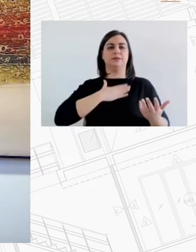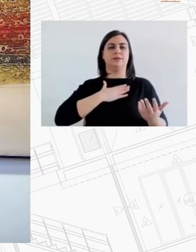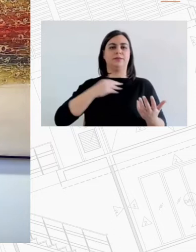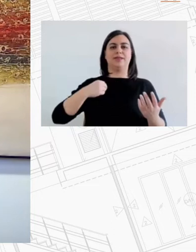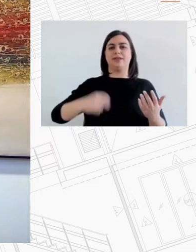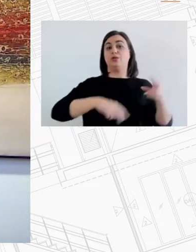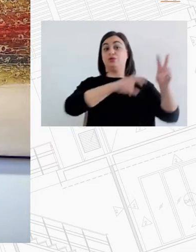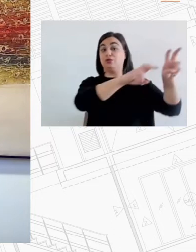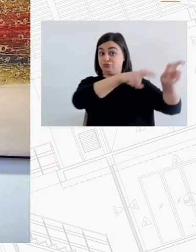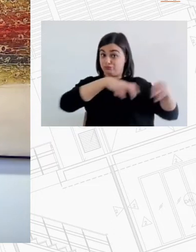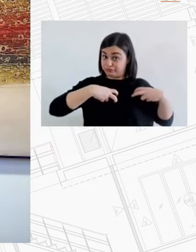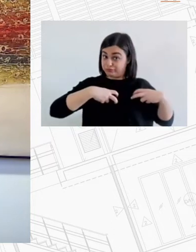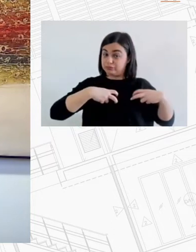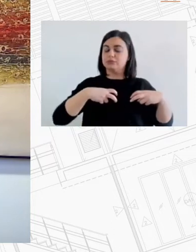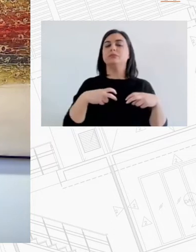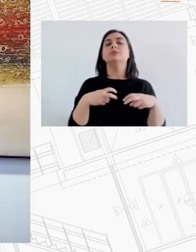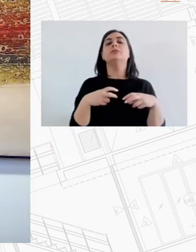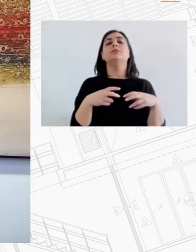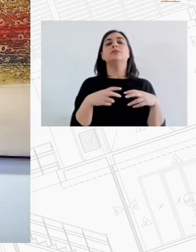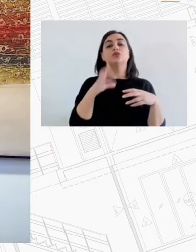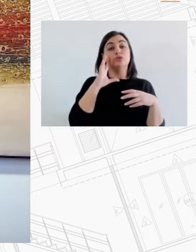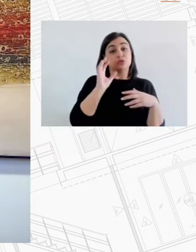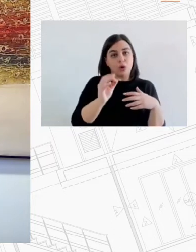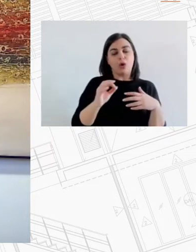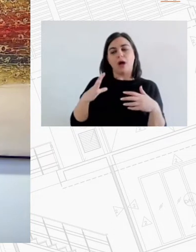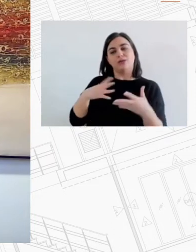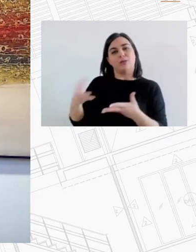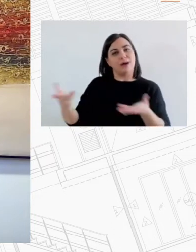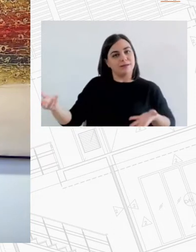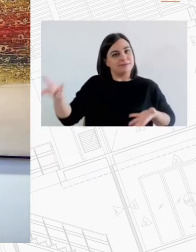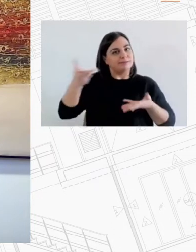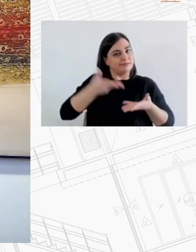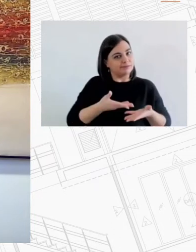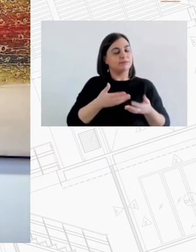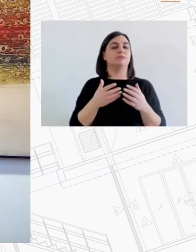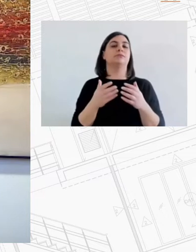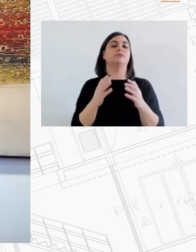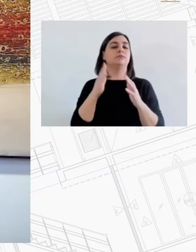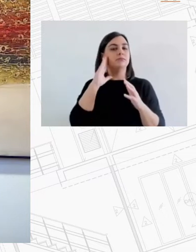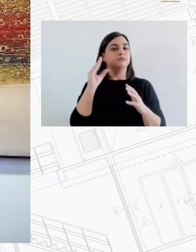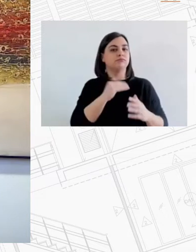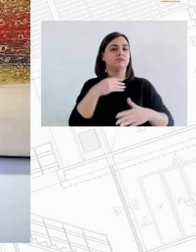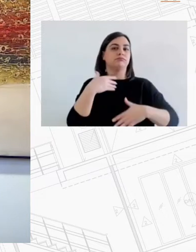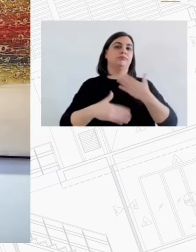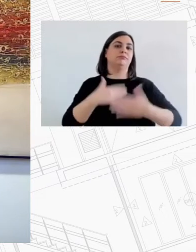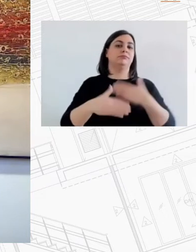ακίνητα τα οποία θα στεγάσουν την ανάγκη πλέον την εκταταμένη ανάγκη για στέγας να στεγάσουν όλους αυτούς τους ανθρώπους οι οποίοι γυρνάνε